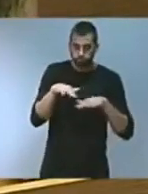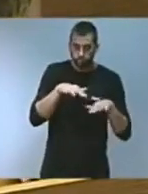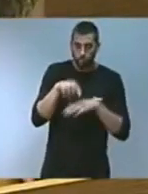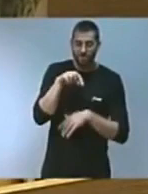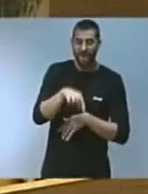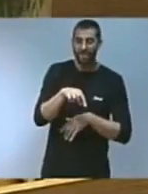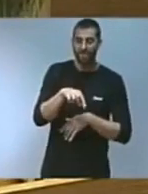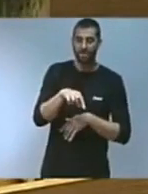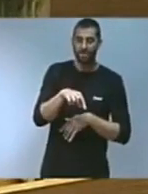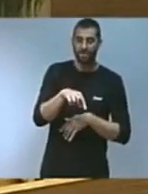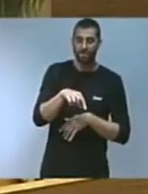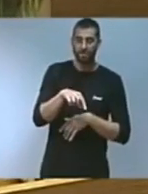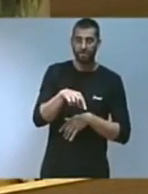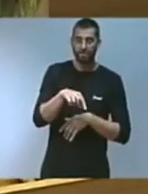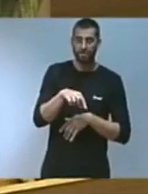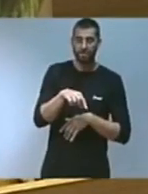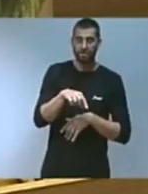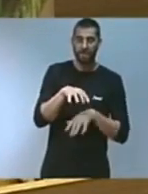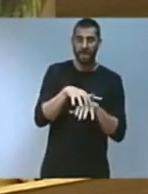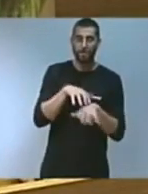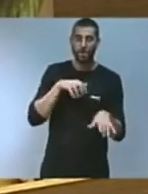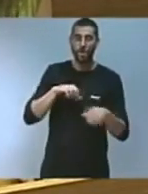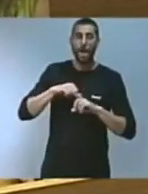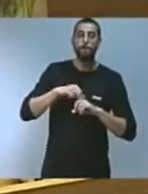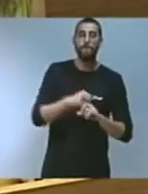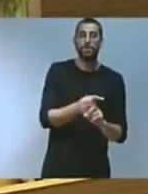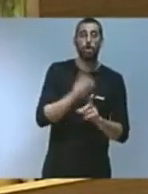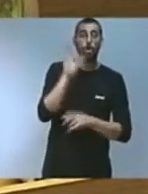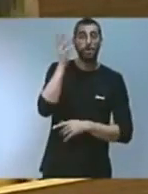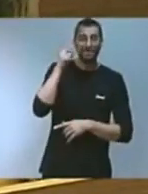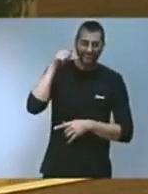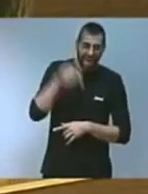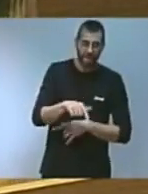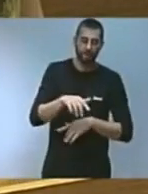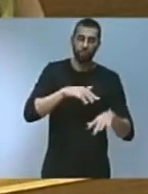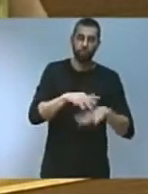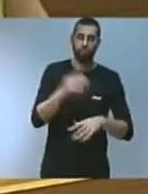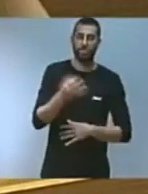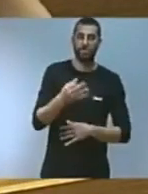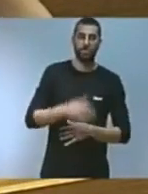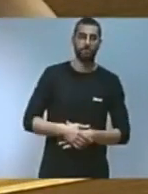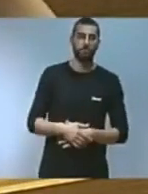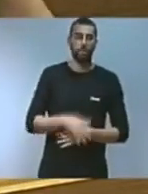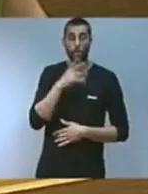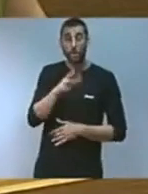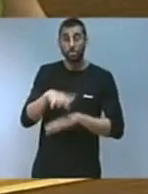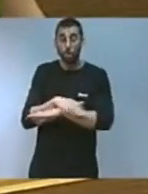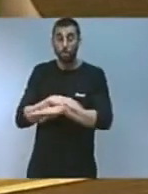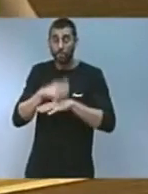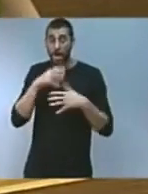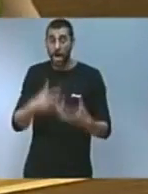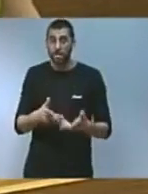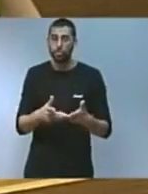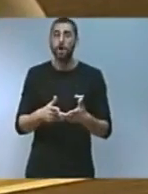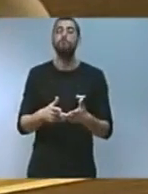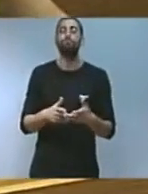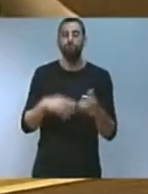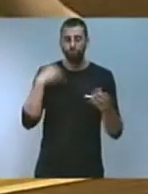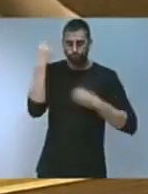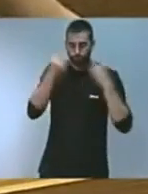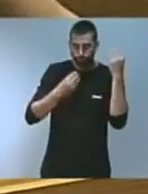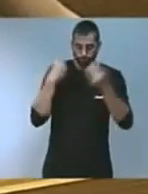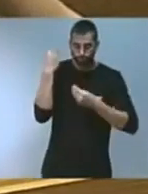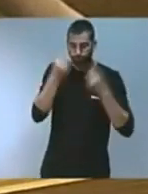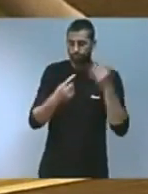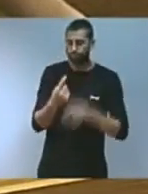concentra la major pressió climàtica. Per això, l'actual govern ha sigut concebut des de la firme convicció que des de